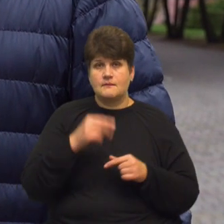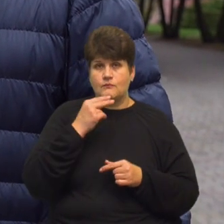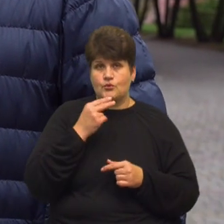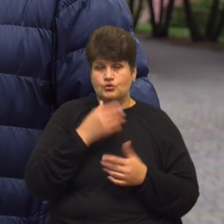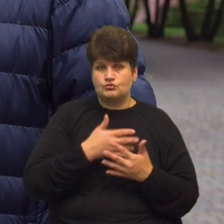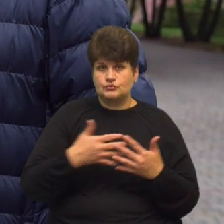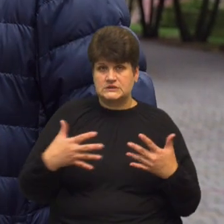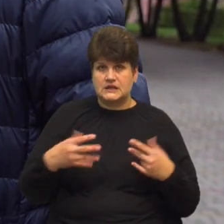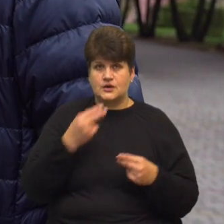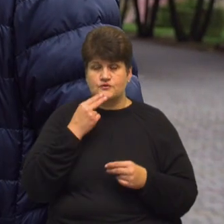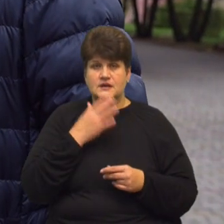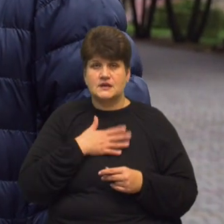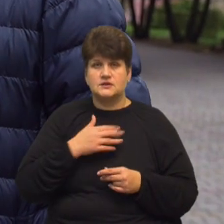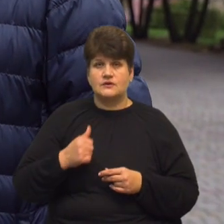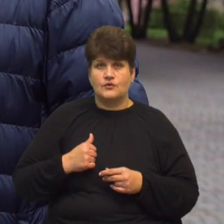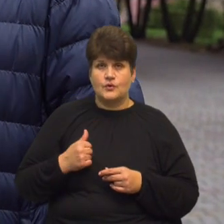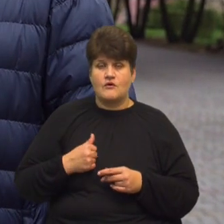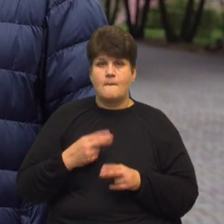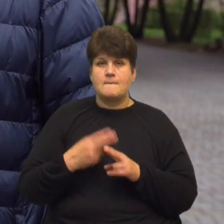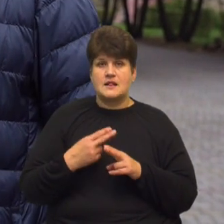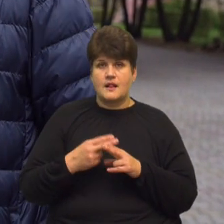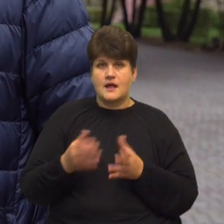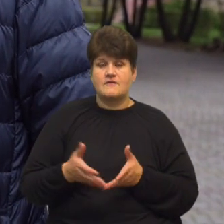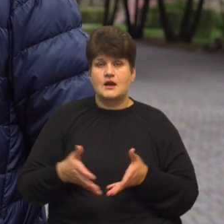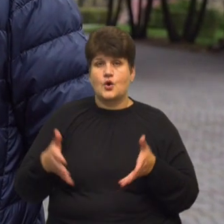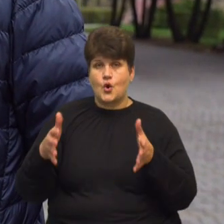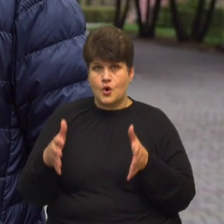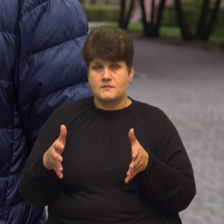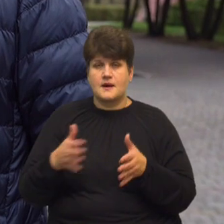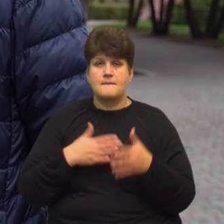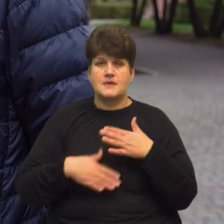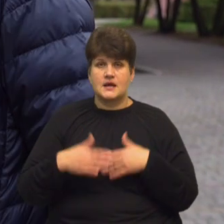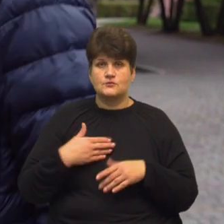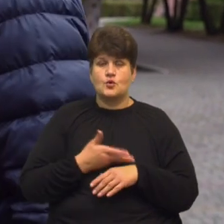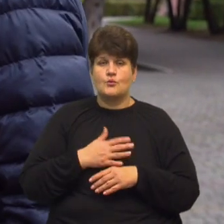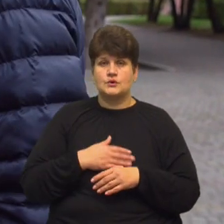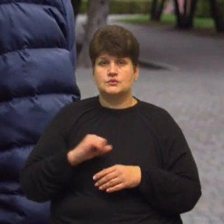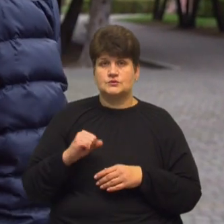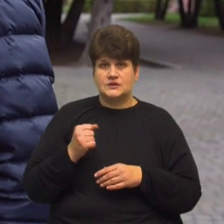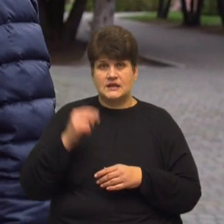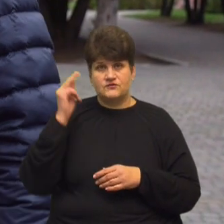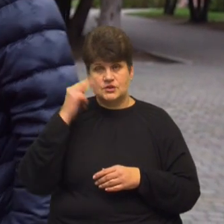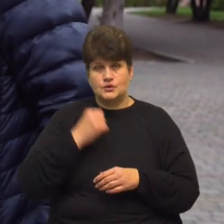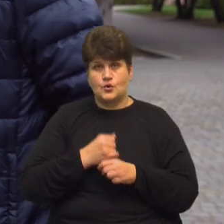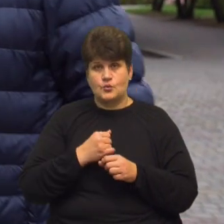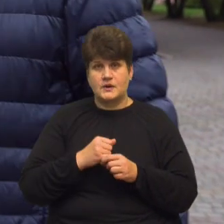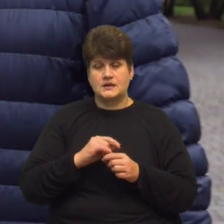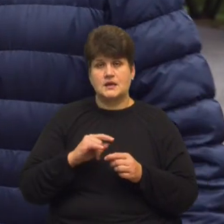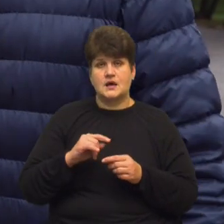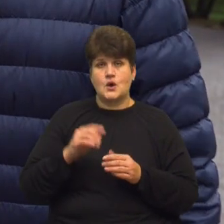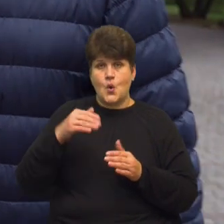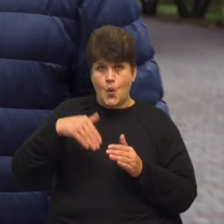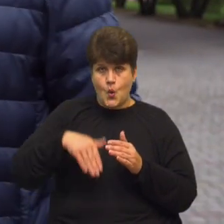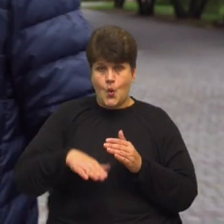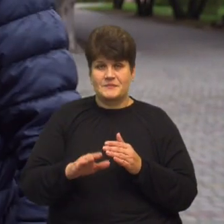харчування наших воїнів в металевих коробках. Незвичайно приємно, що польські колеги навчилися робити окопні свічки, вони теж тут